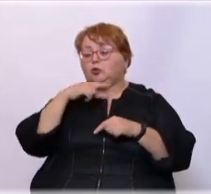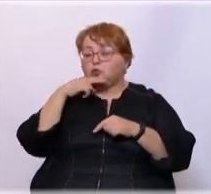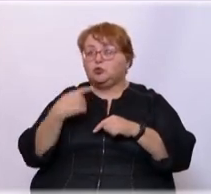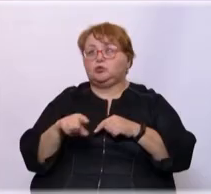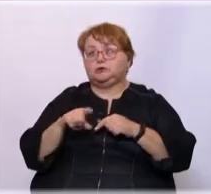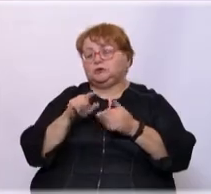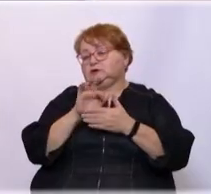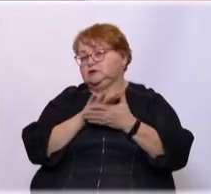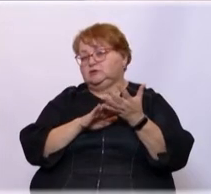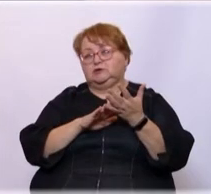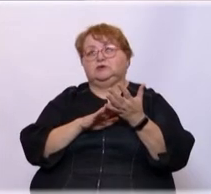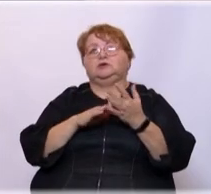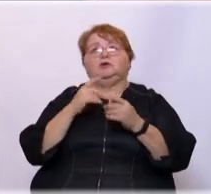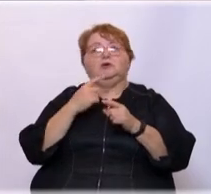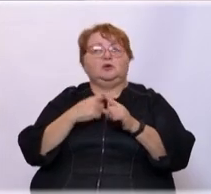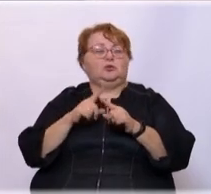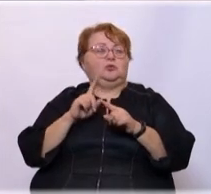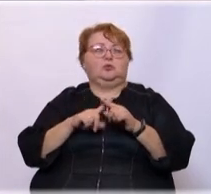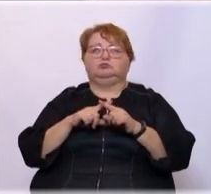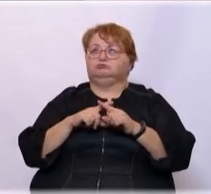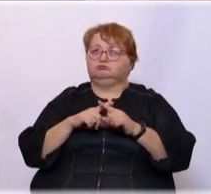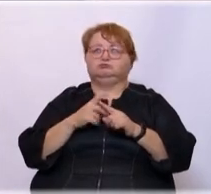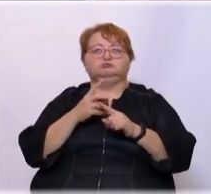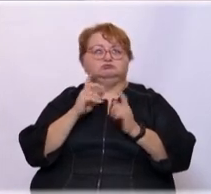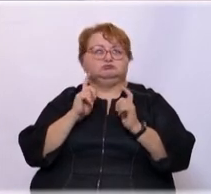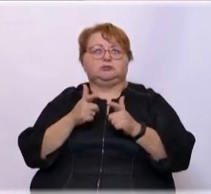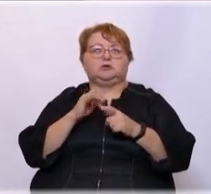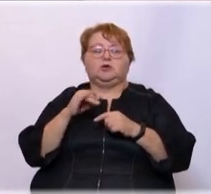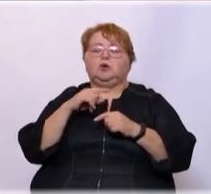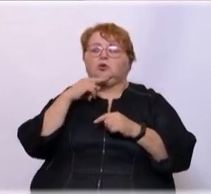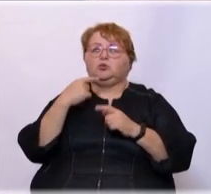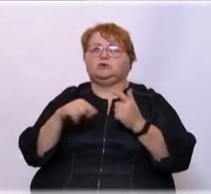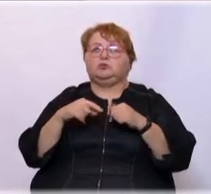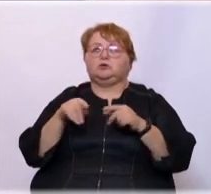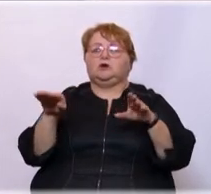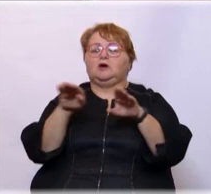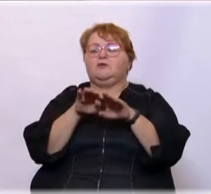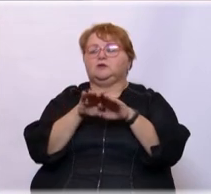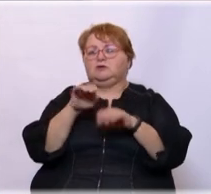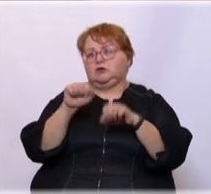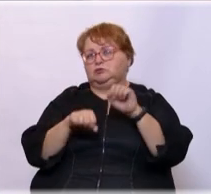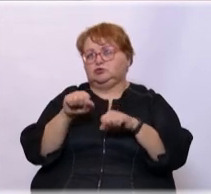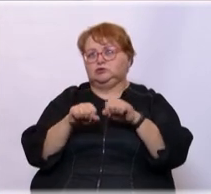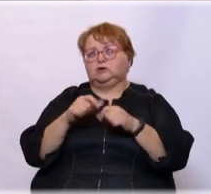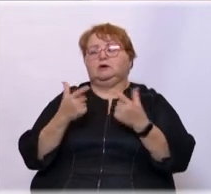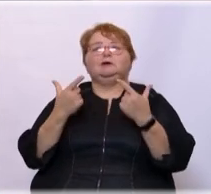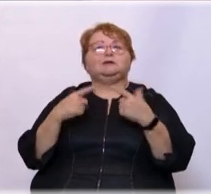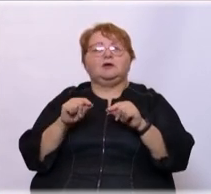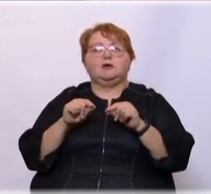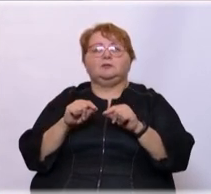Я прошу прощения. Очень патриотично. Да, футбол русский. И этот футбол называется «Равные возможности». Где,